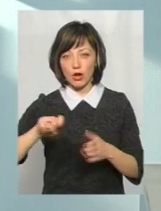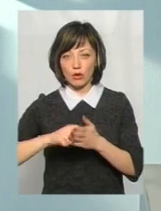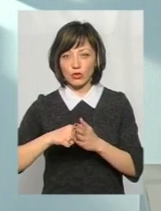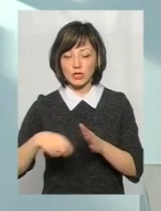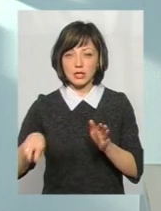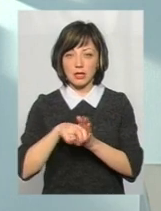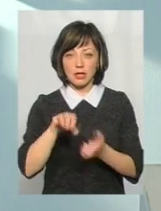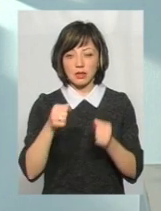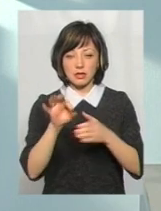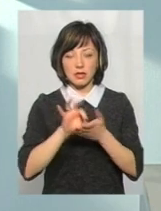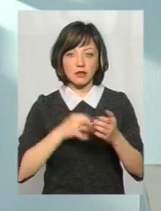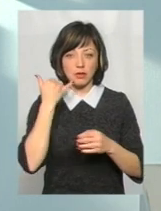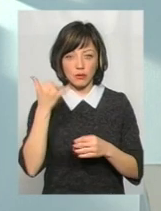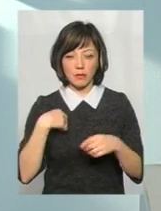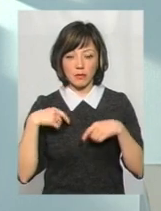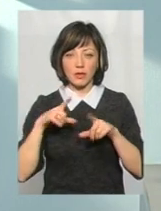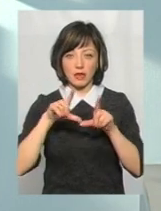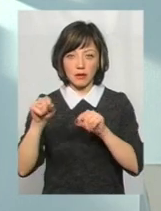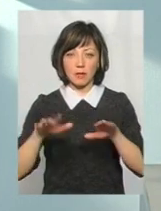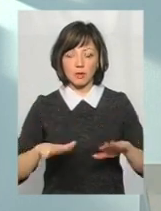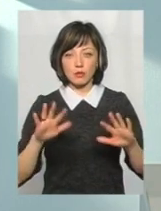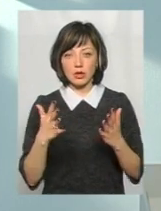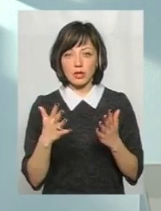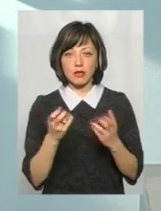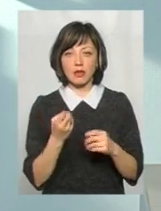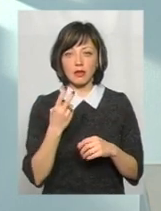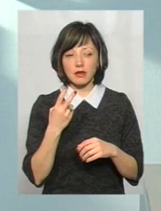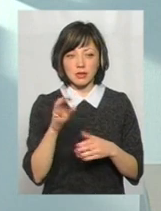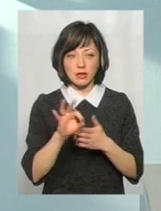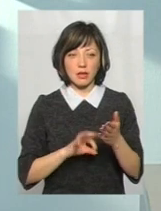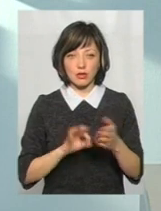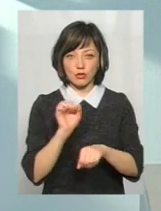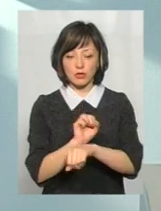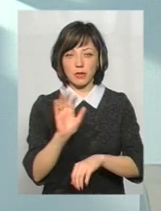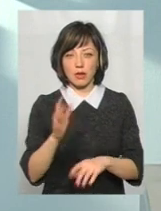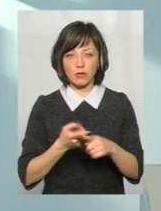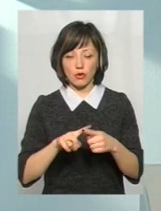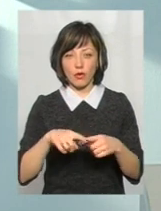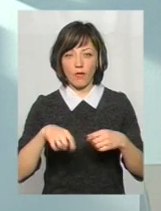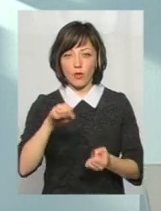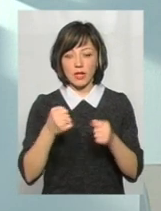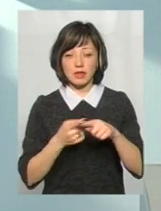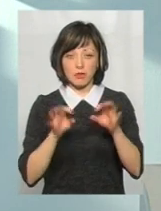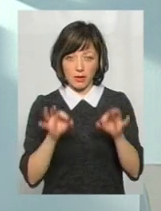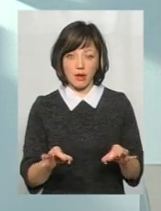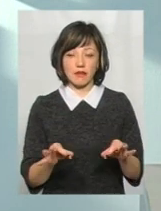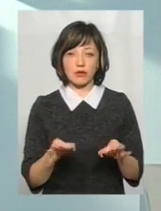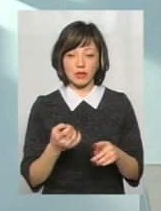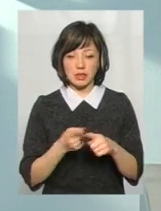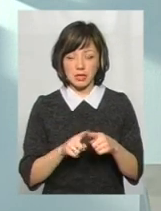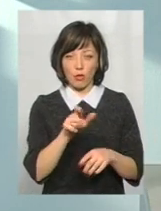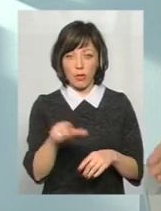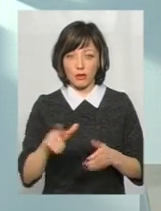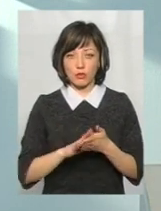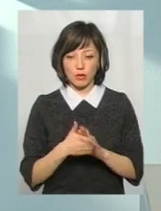за кермо, вона відразу телефонує, ми виїжджаємо на місце події і буквально за 2-3 метри руху відразу зупиняємо цього водія. І це правильно, це громадянська позиція, яка